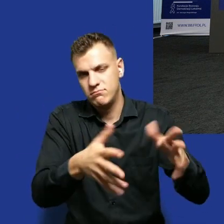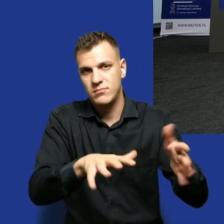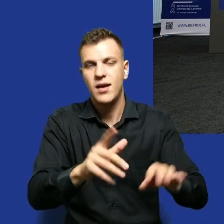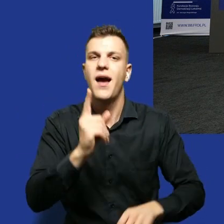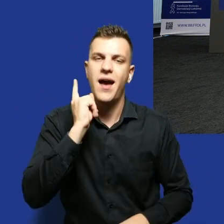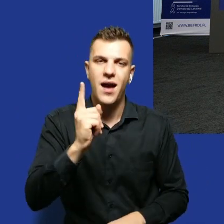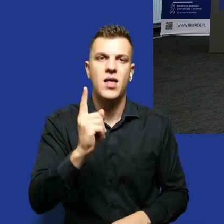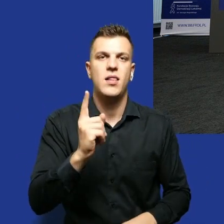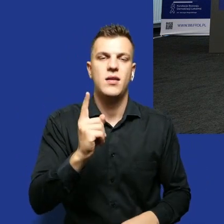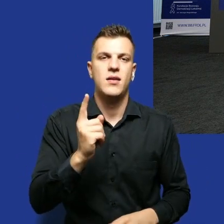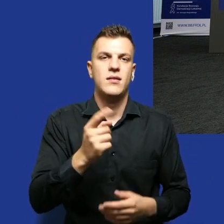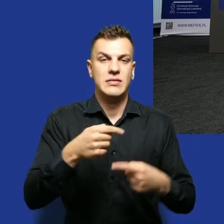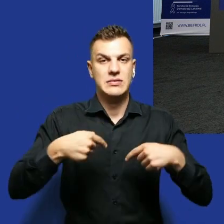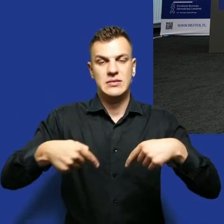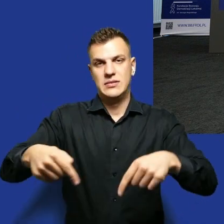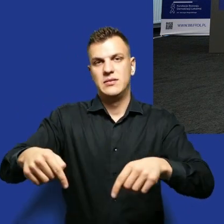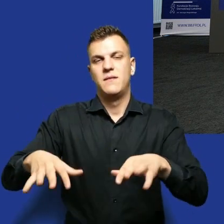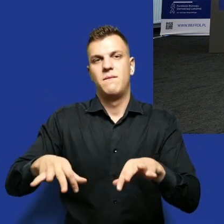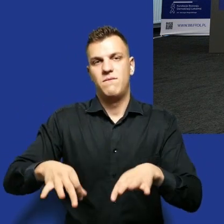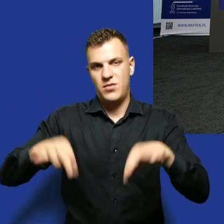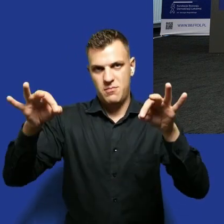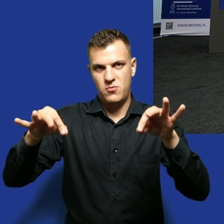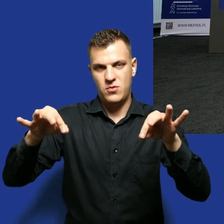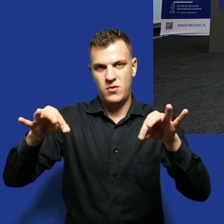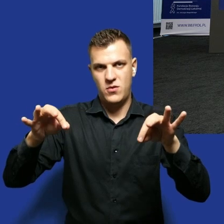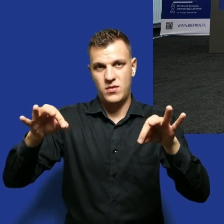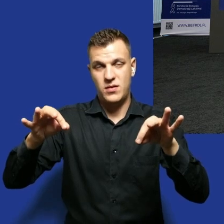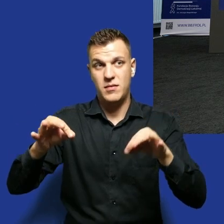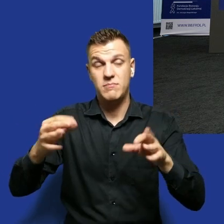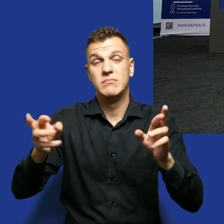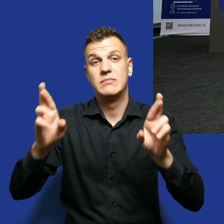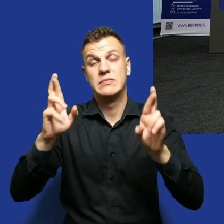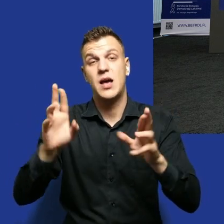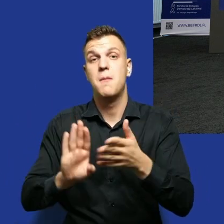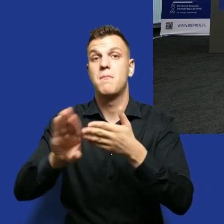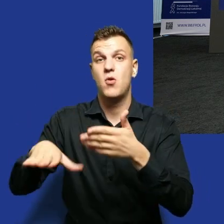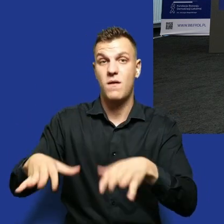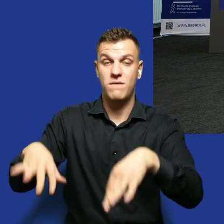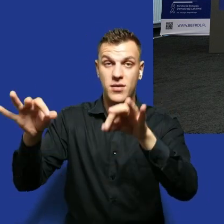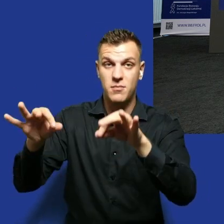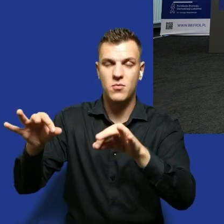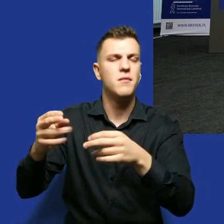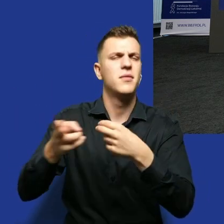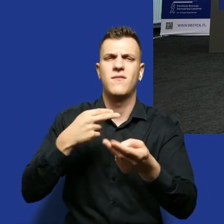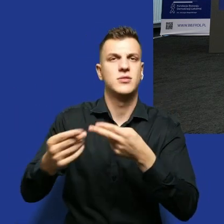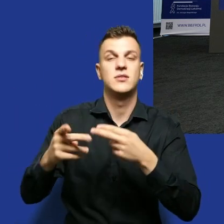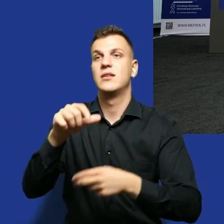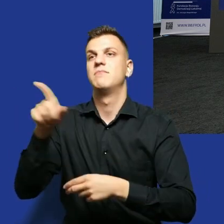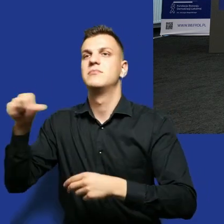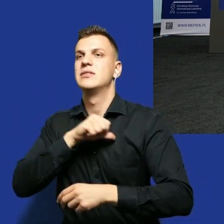zbliżają się wybory i mam nadzieję, że po nich niezależnie od tego czy zmiany w